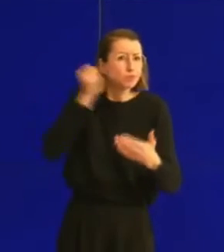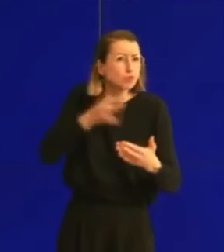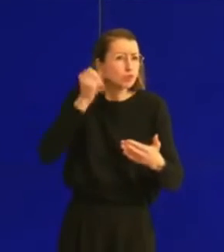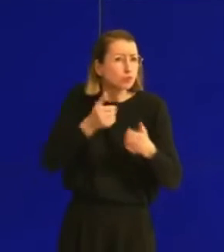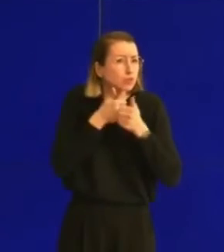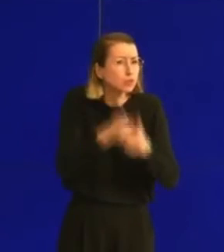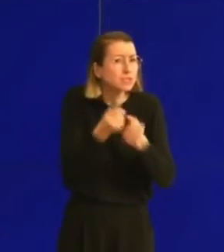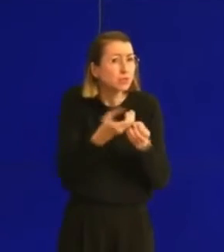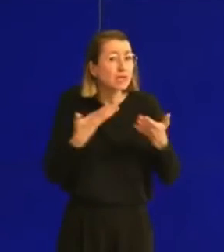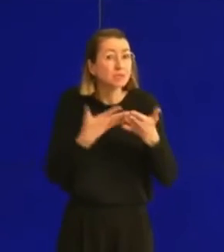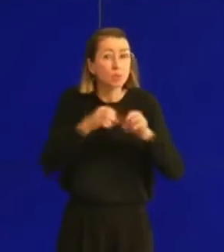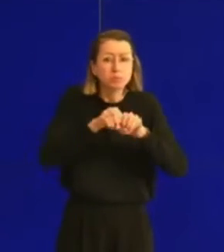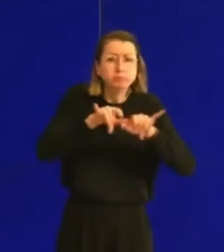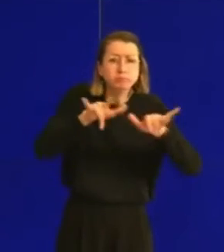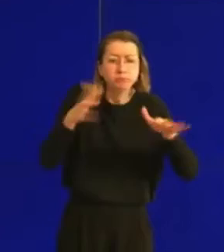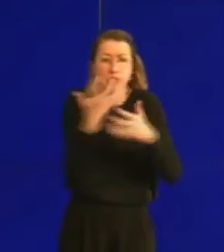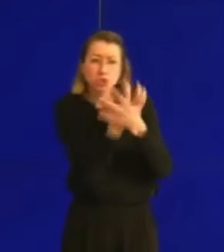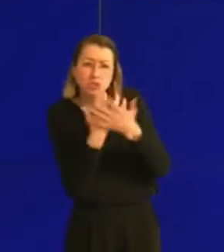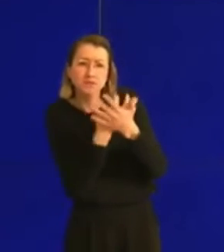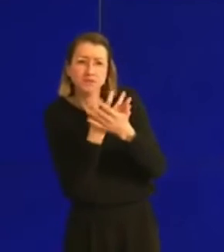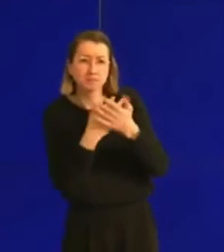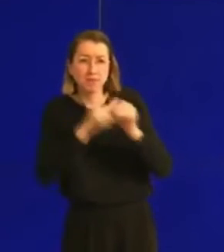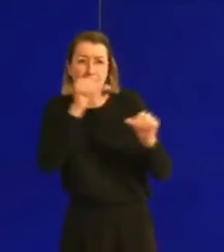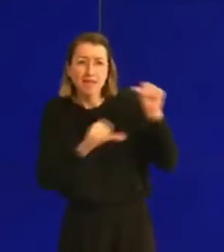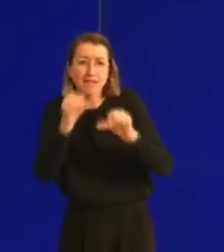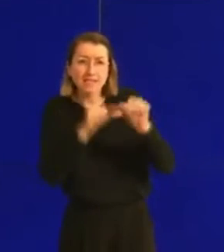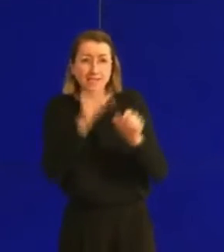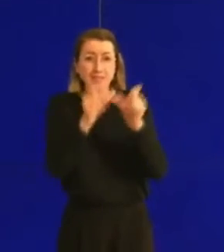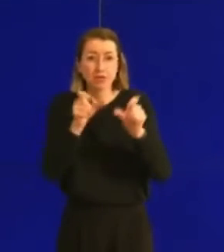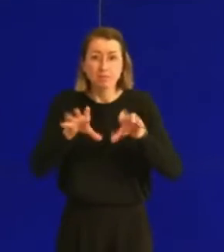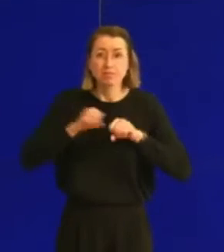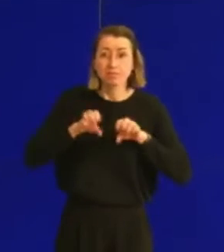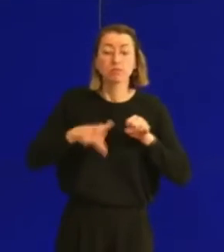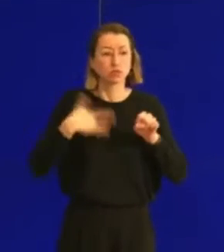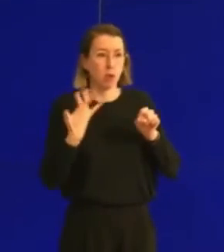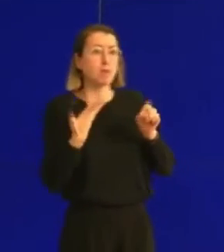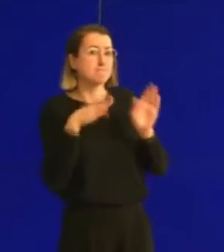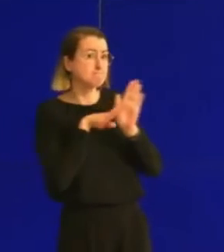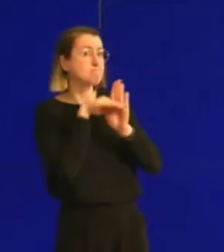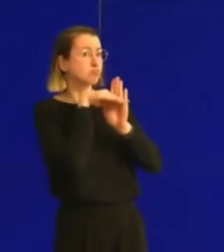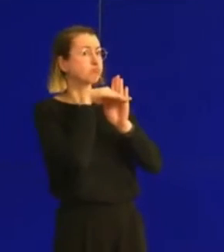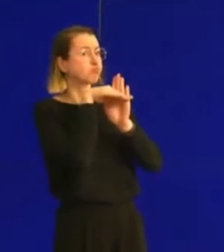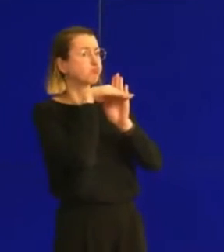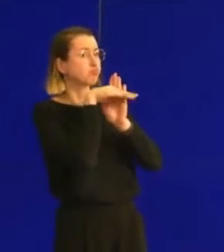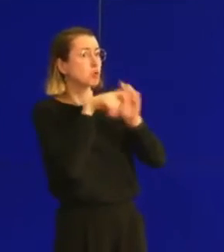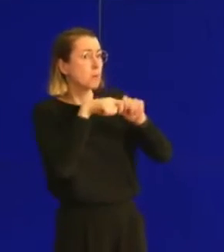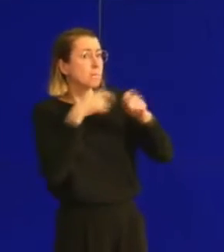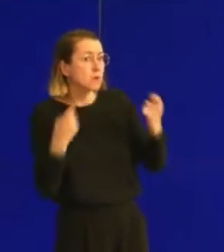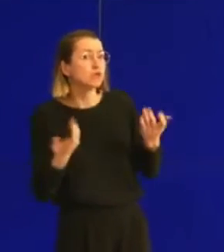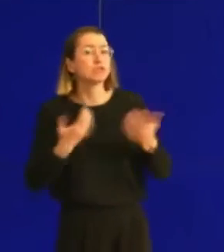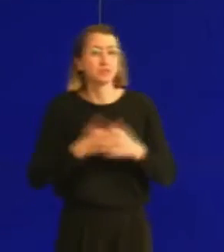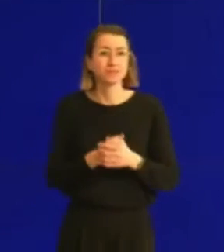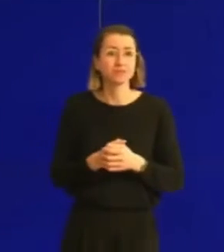'infections, nouvelles infections se stabiliser et nous orientons vers une situation